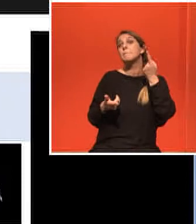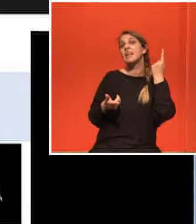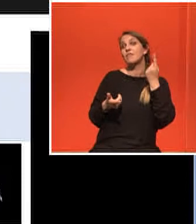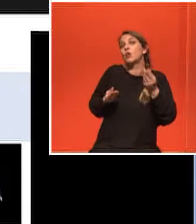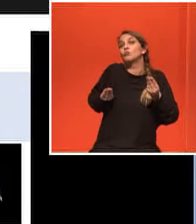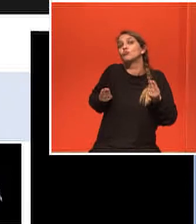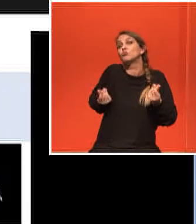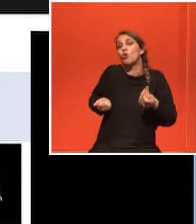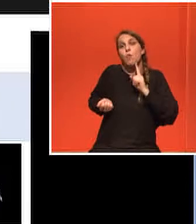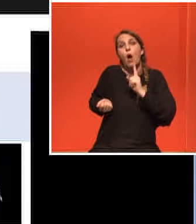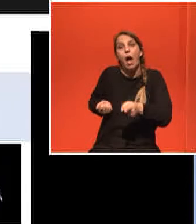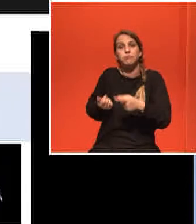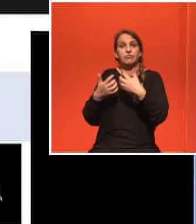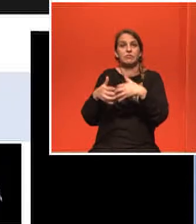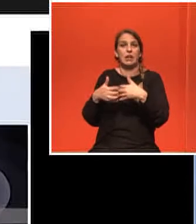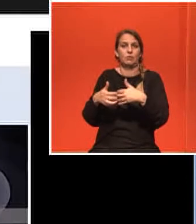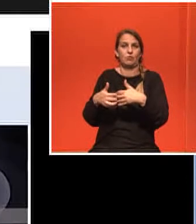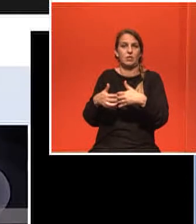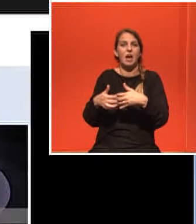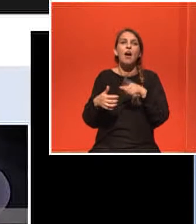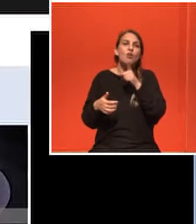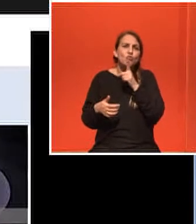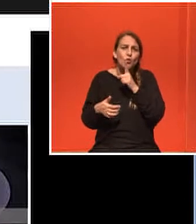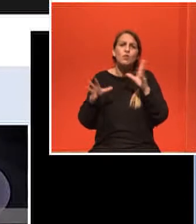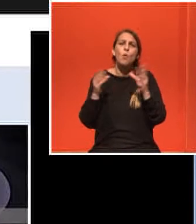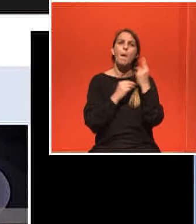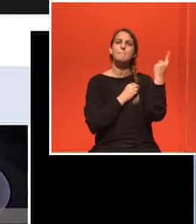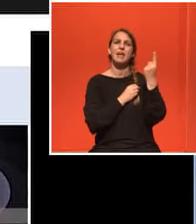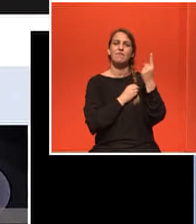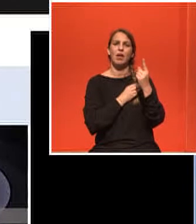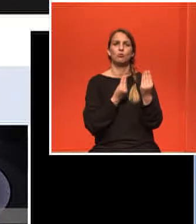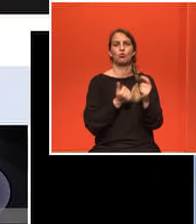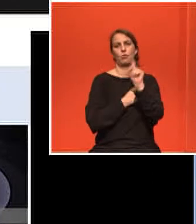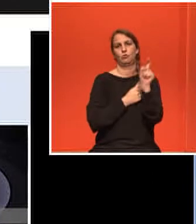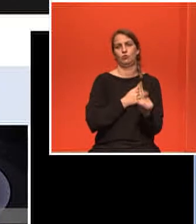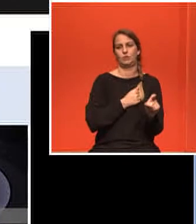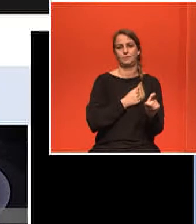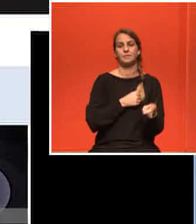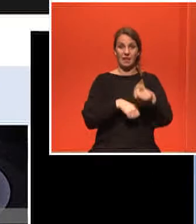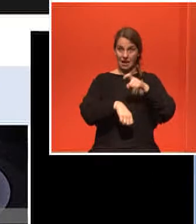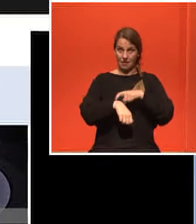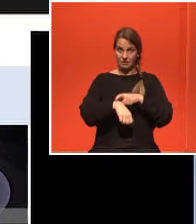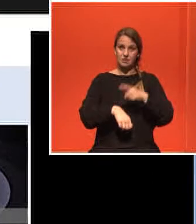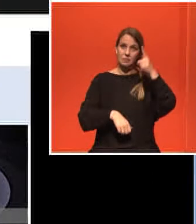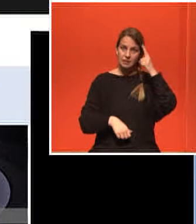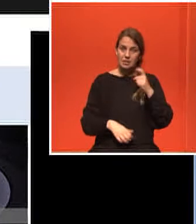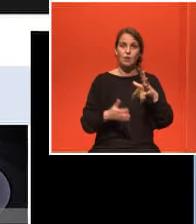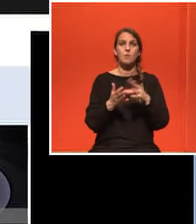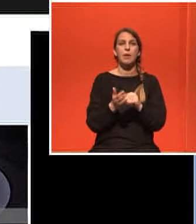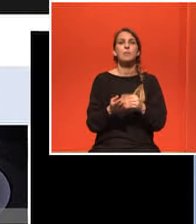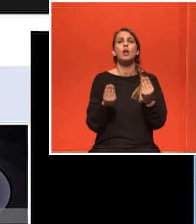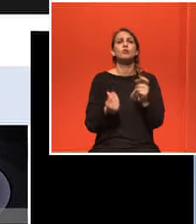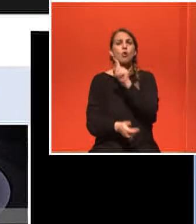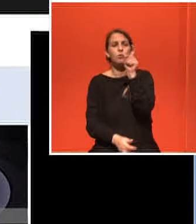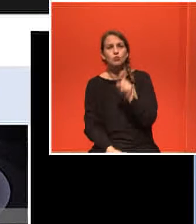λειτουργίας και αυτός ο τρόπος λειτουργίας είναι σήμερα που ξέρουμε ότι είναι ο τρόπος της ζωής το διαρκέστρος